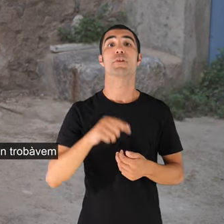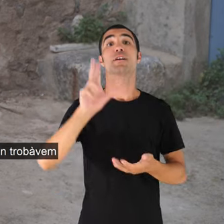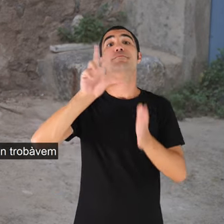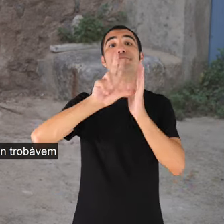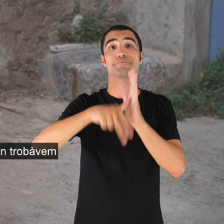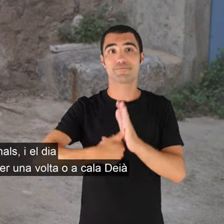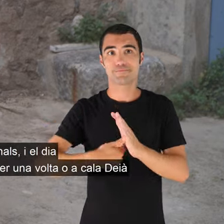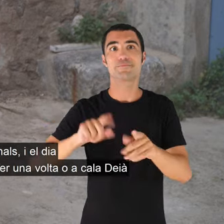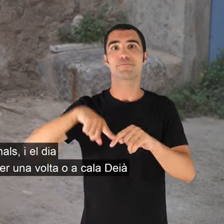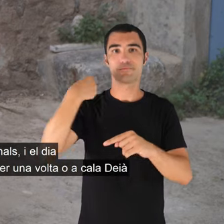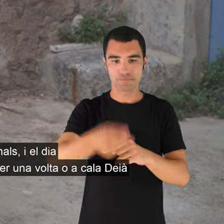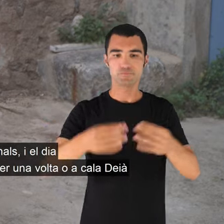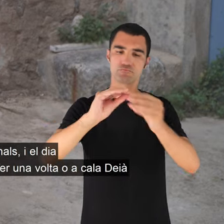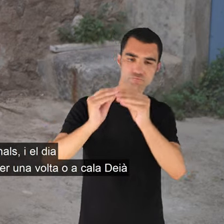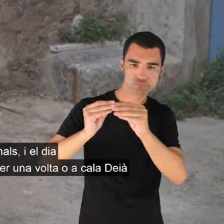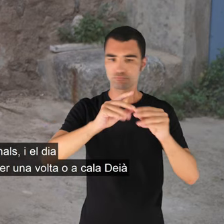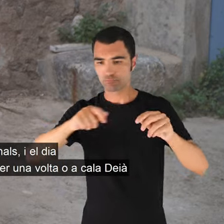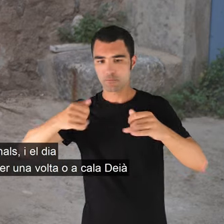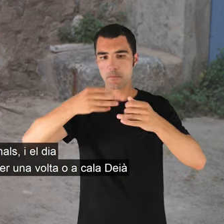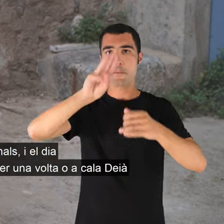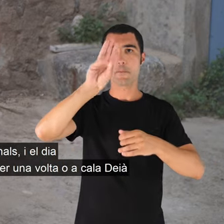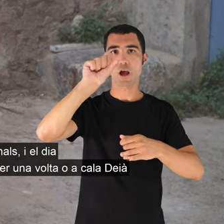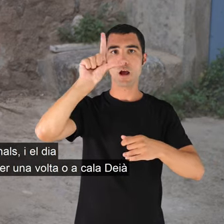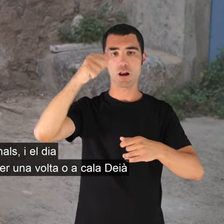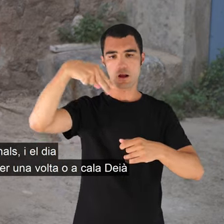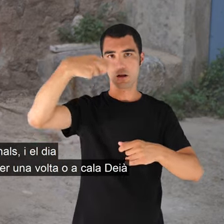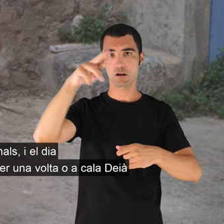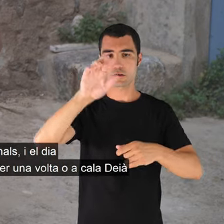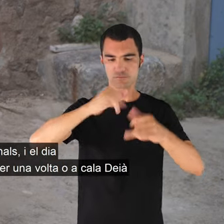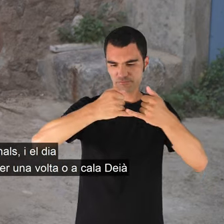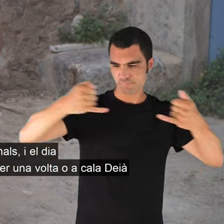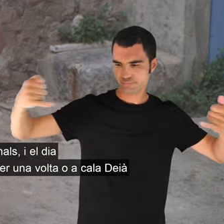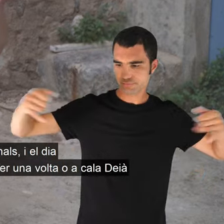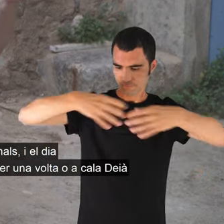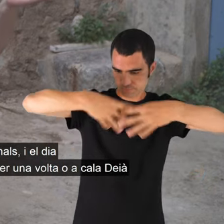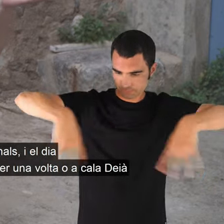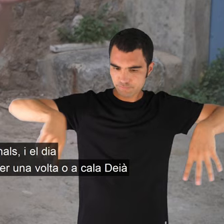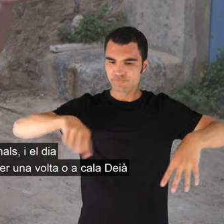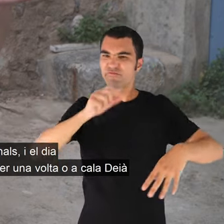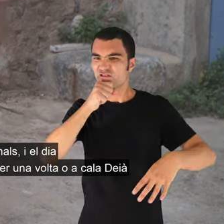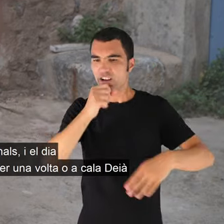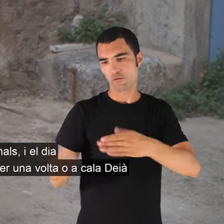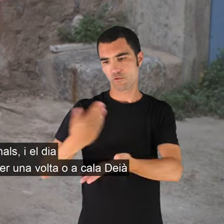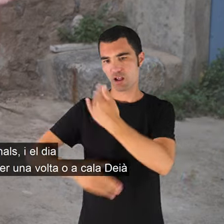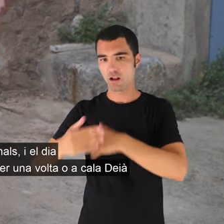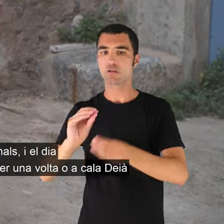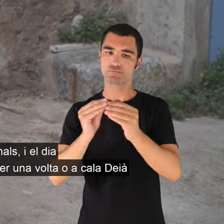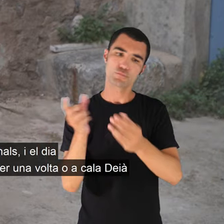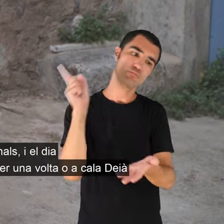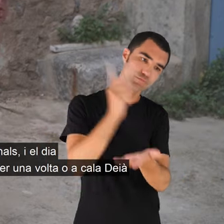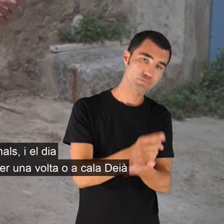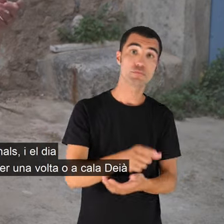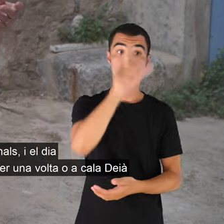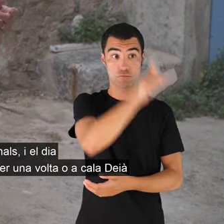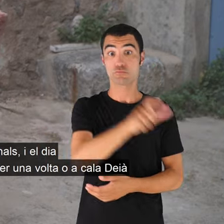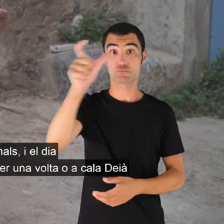palangres, llevàvem s'es que hi havia veu, els tornaven a fer, i hi havia dies que feia dels jornals. I